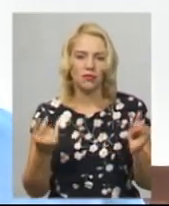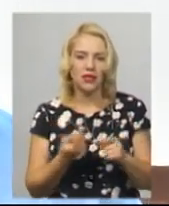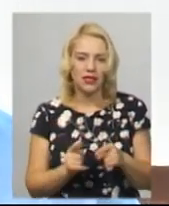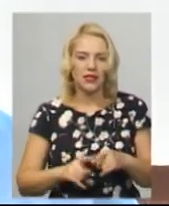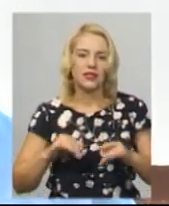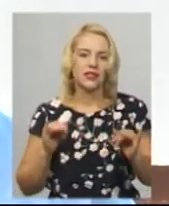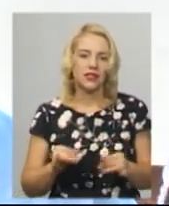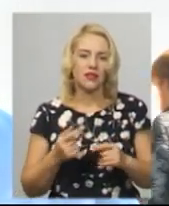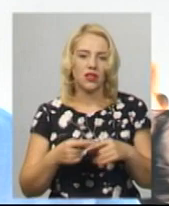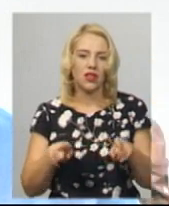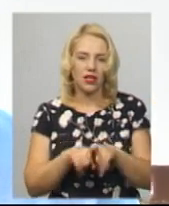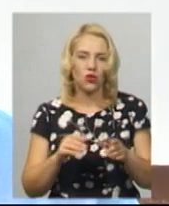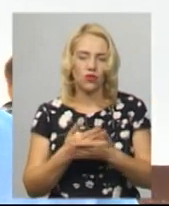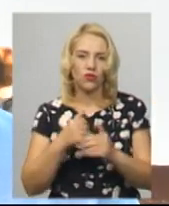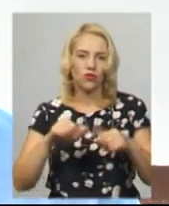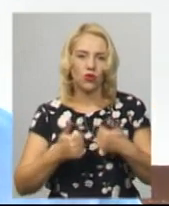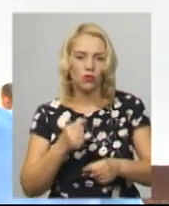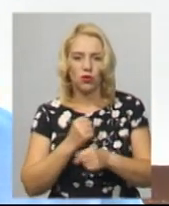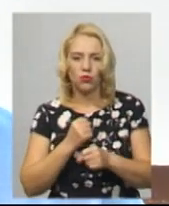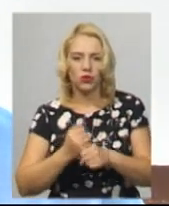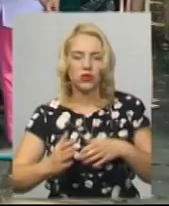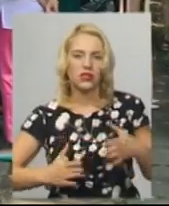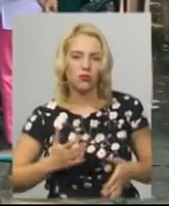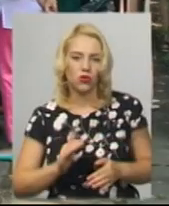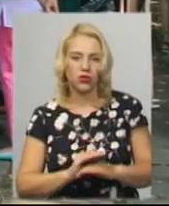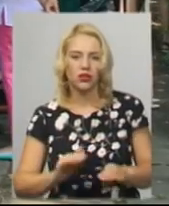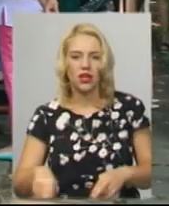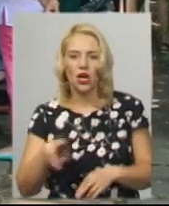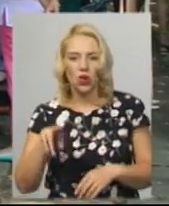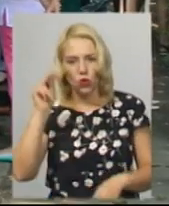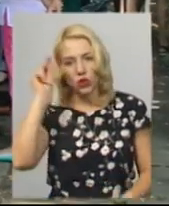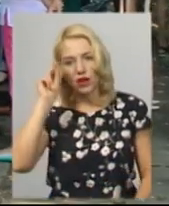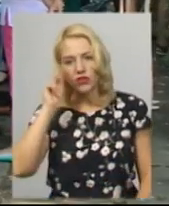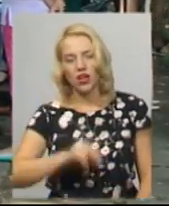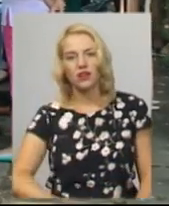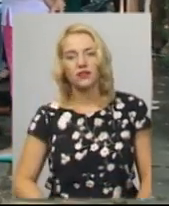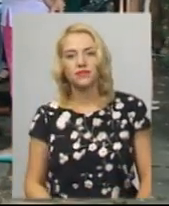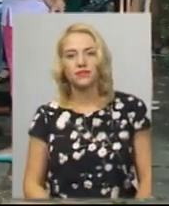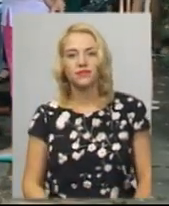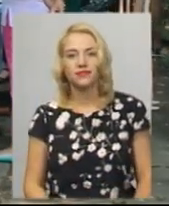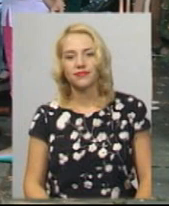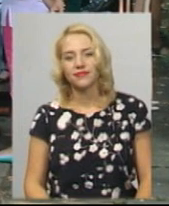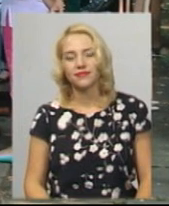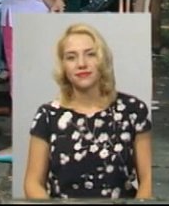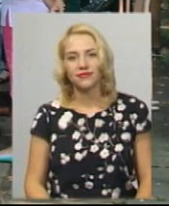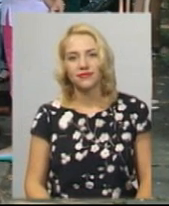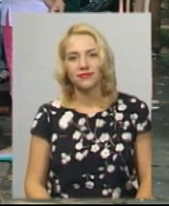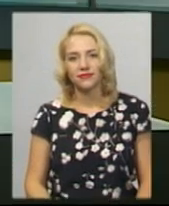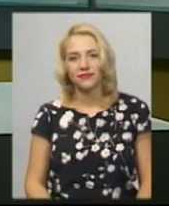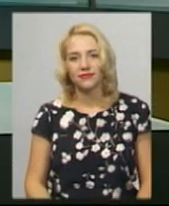Ці нові форми роботи стимулюють дітей до навчання. Тетяна Ворожцова, Юрій Чорний. Новини на Суспільному. Хмельницький.